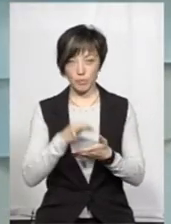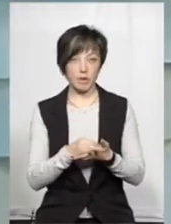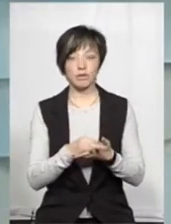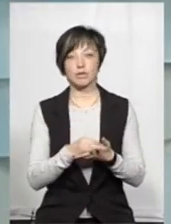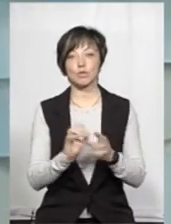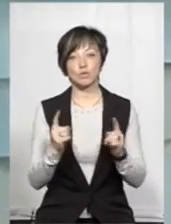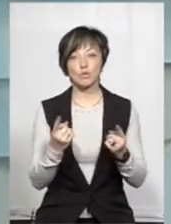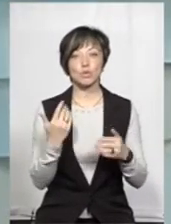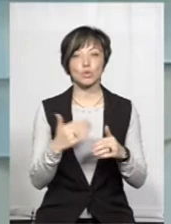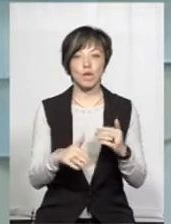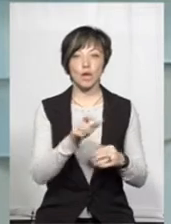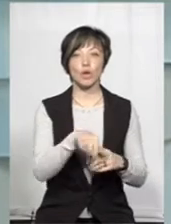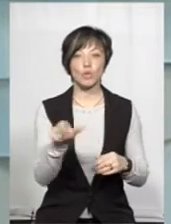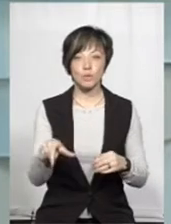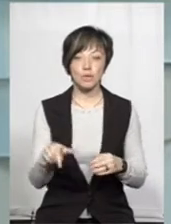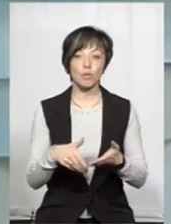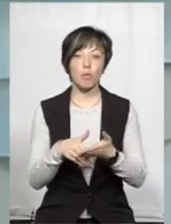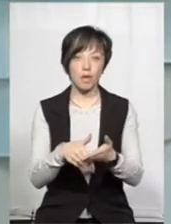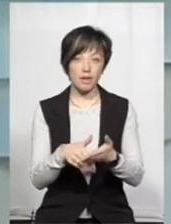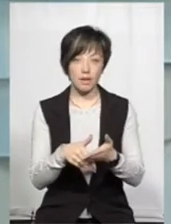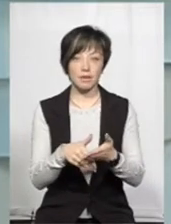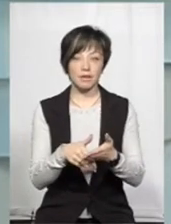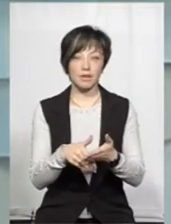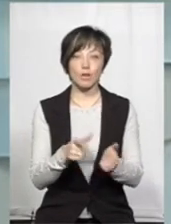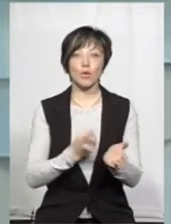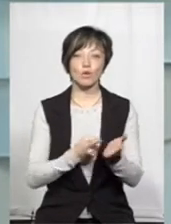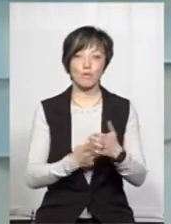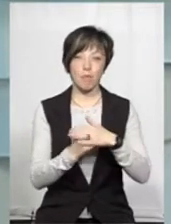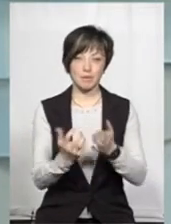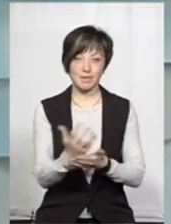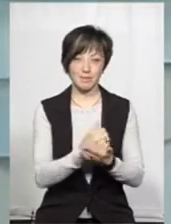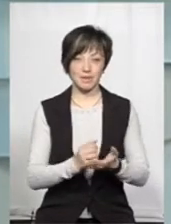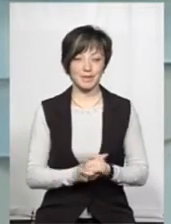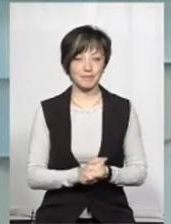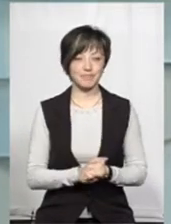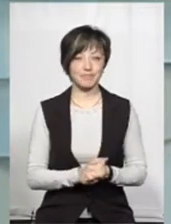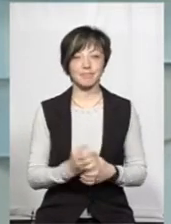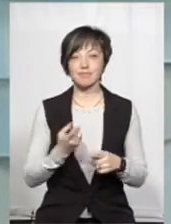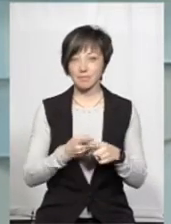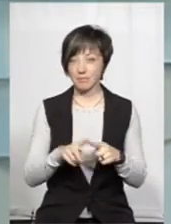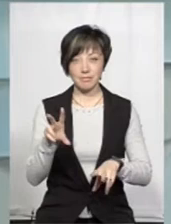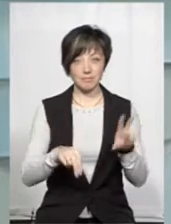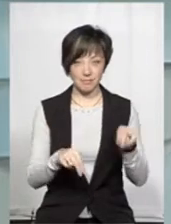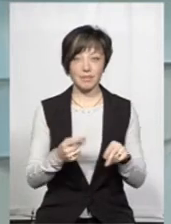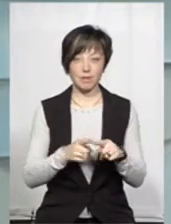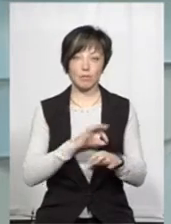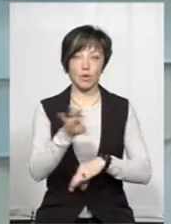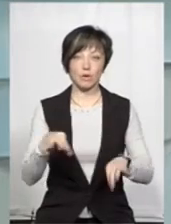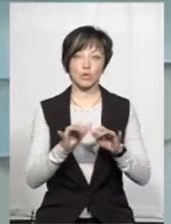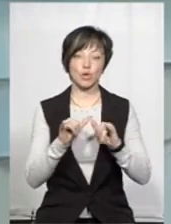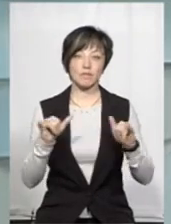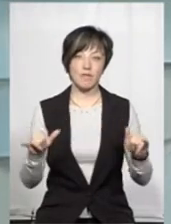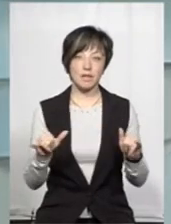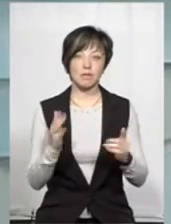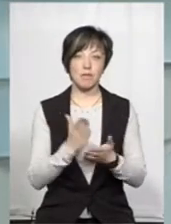відповідальності, тому що вже люди навіть допомогли, так, можна сказати, доказову базу зібрати. Тому я вважаю, що цей проєкт буде